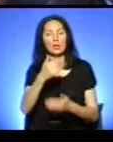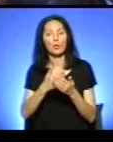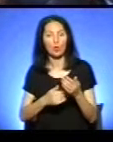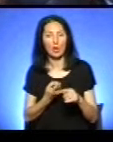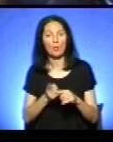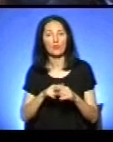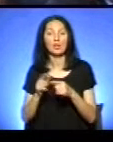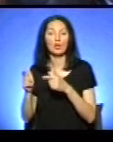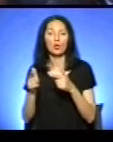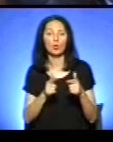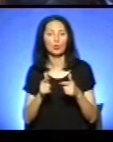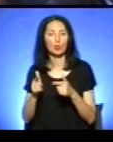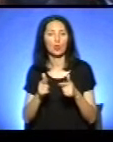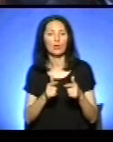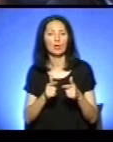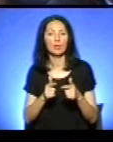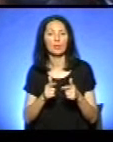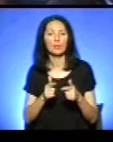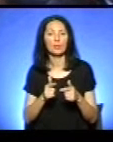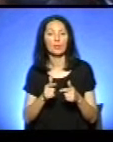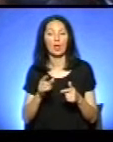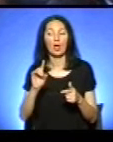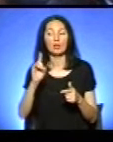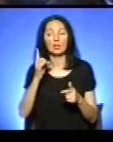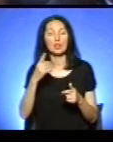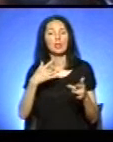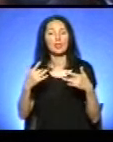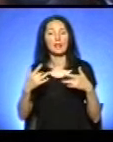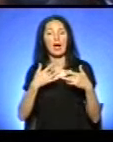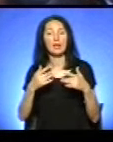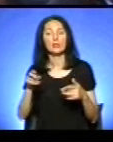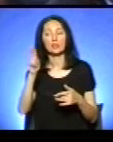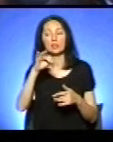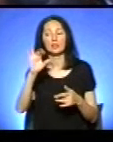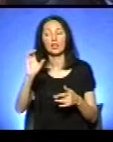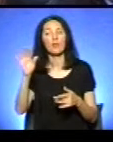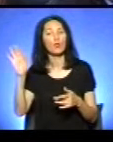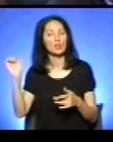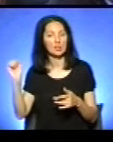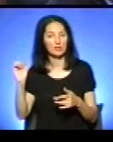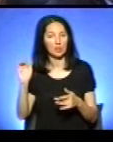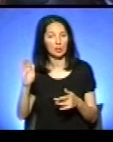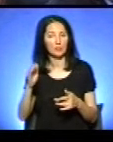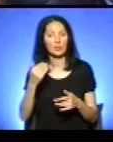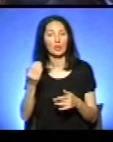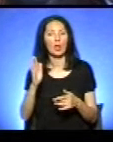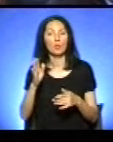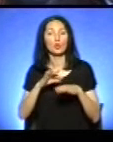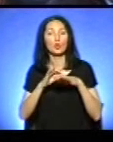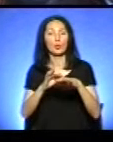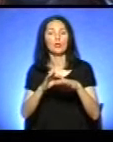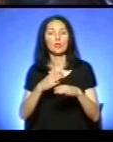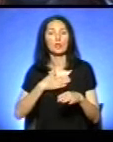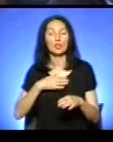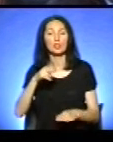готує дитячий театр «Деосвіт». Під їхнім проводом буде проведено наш парад Кіз